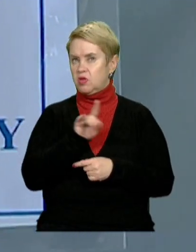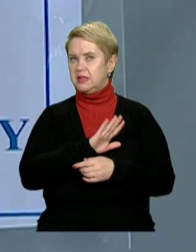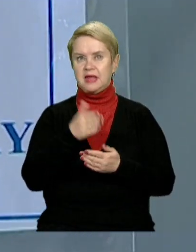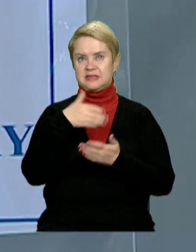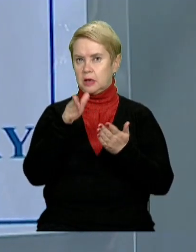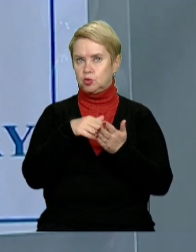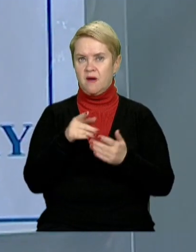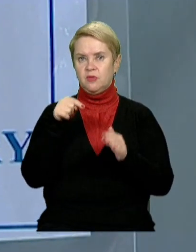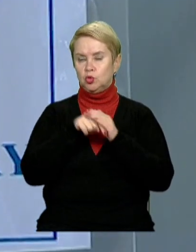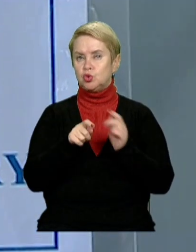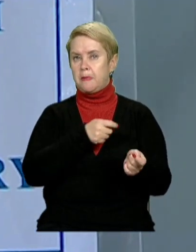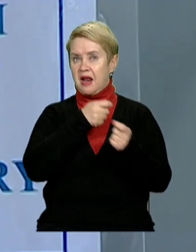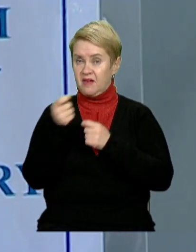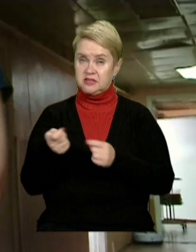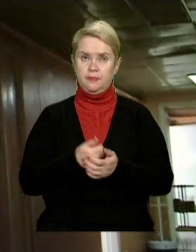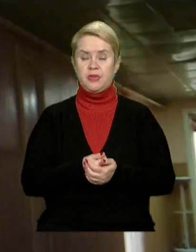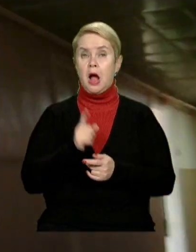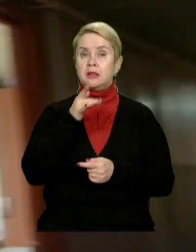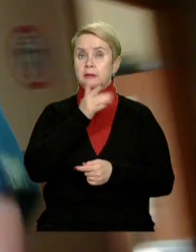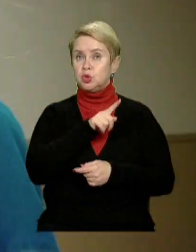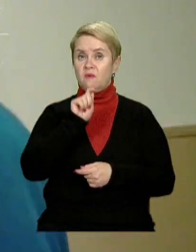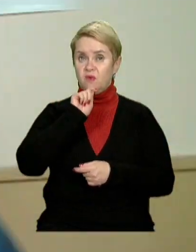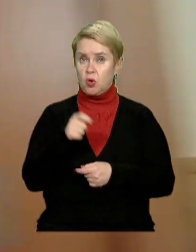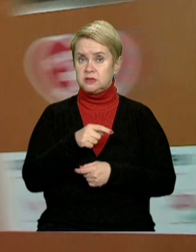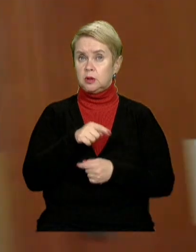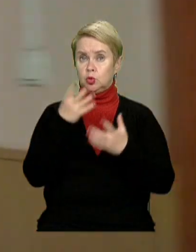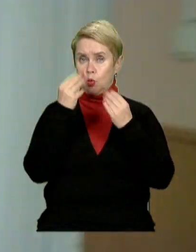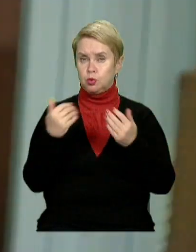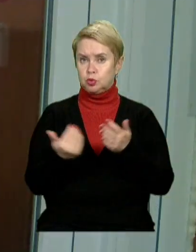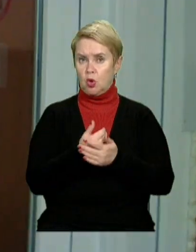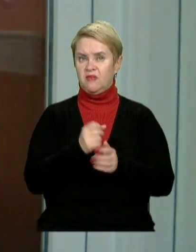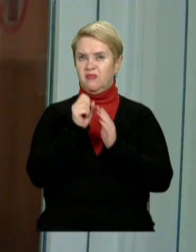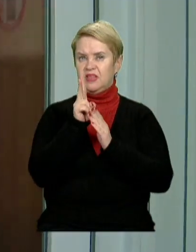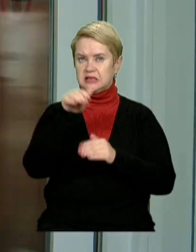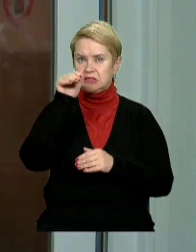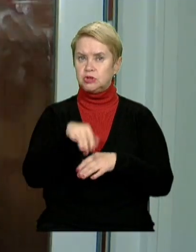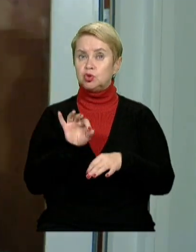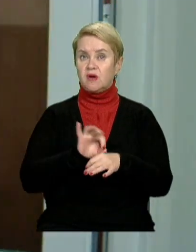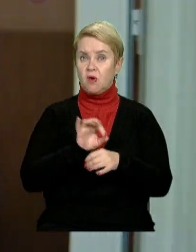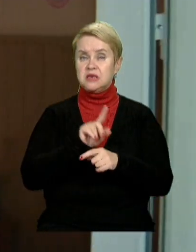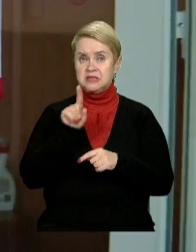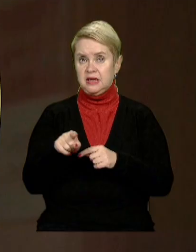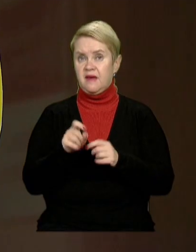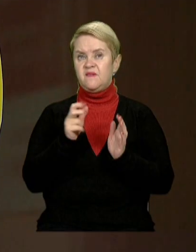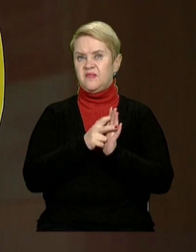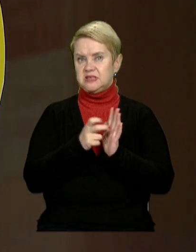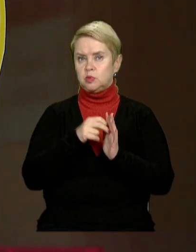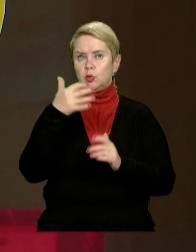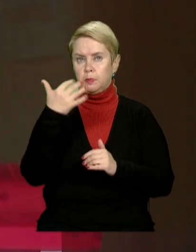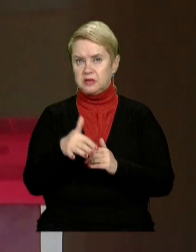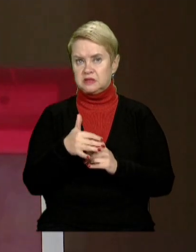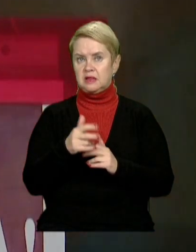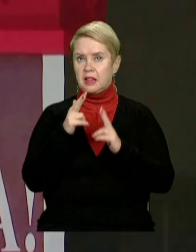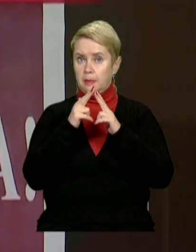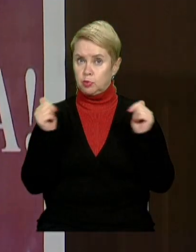стосуватимуться внутрішніх перевезень. А тим часом в Україні за минулу добу знов майже 12 тисяч хворих. З них понад 850